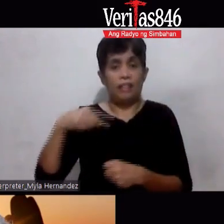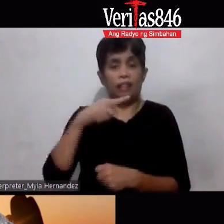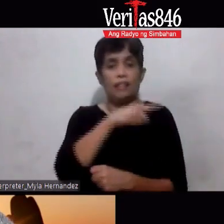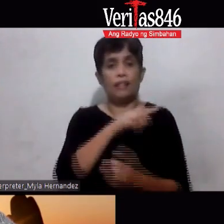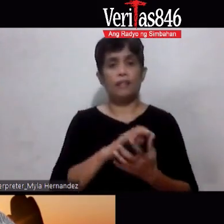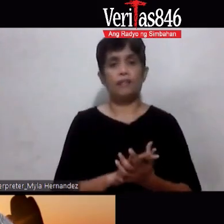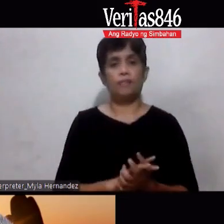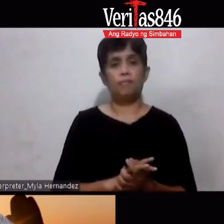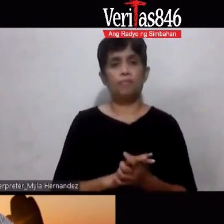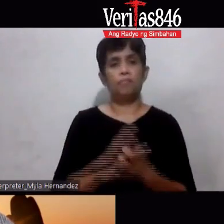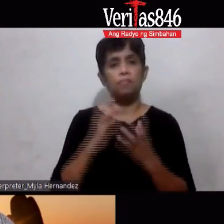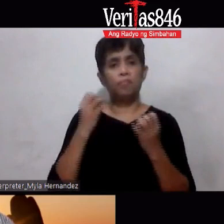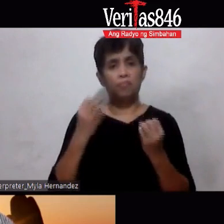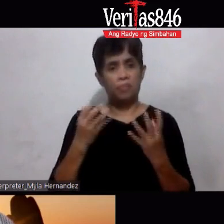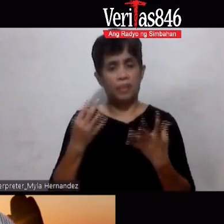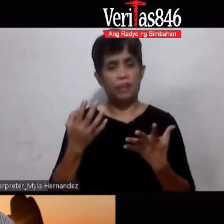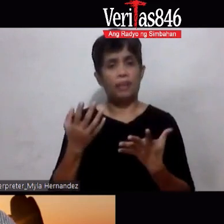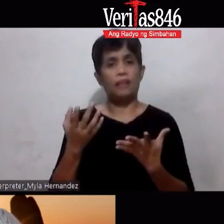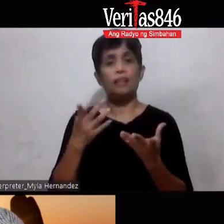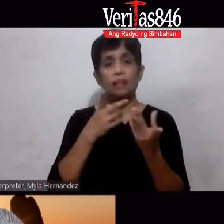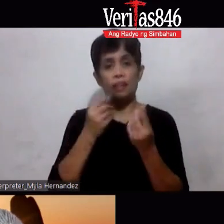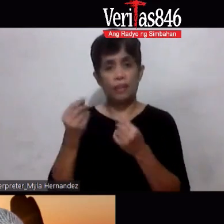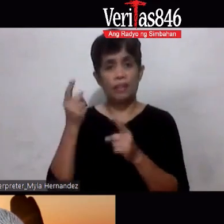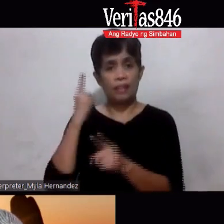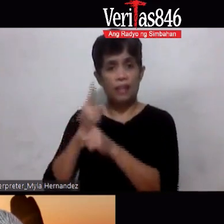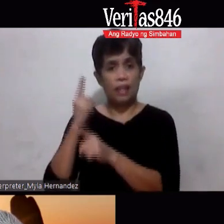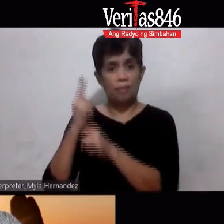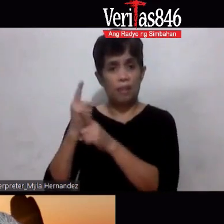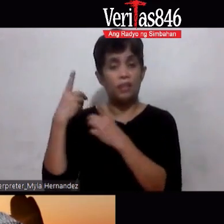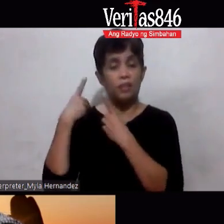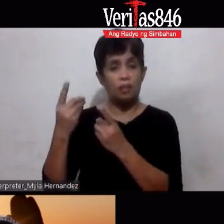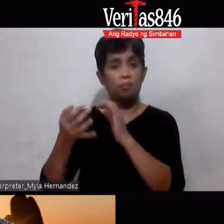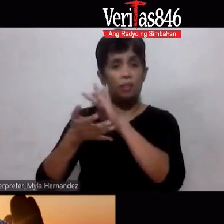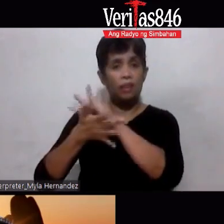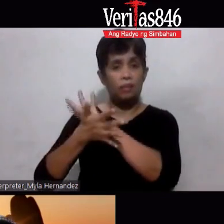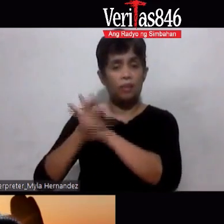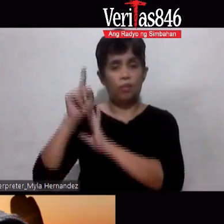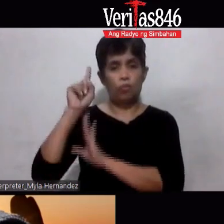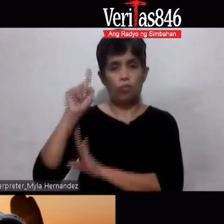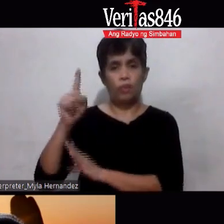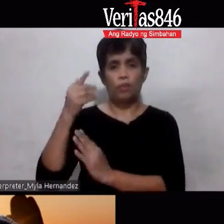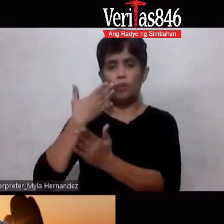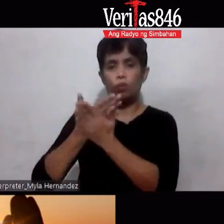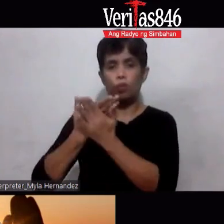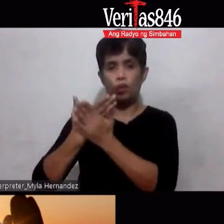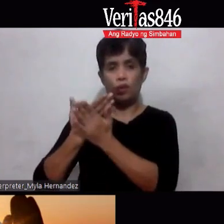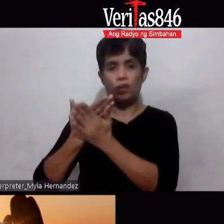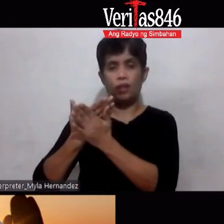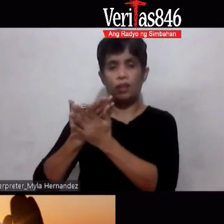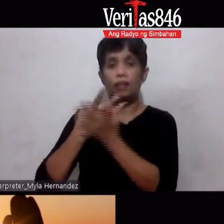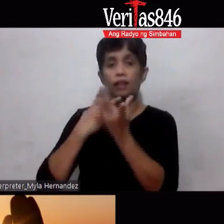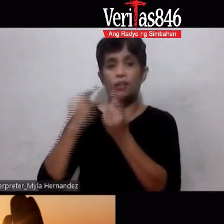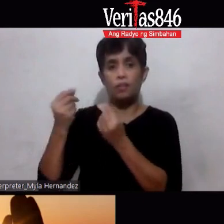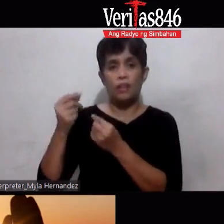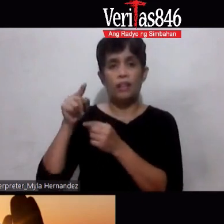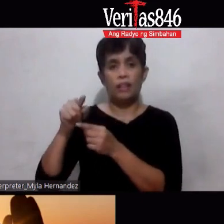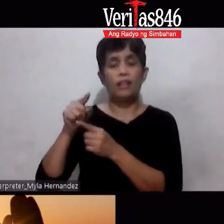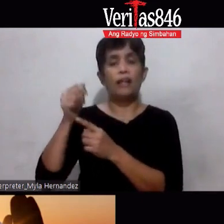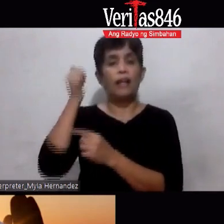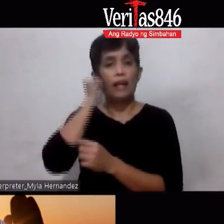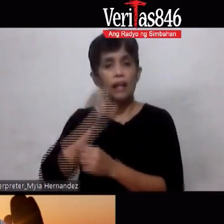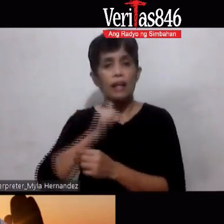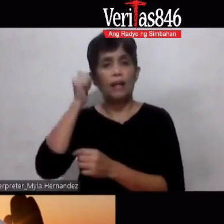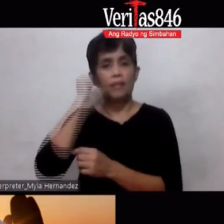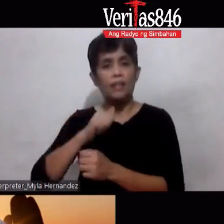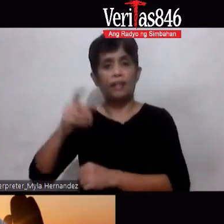marami akong ginawang tama during sa pandemic isa sa pinakamagandang ginawa ko during the pandemic ay araw-araw